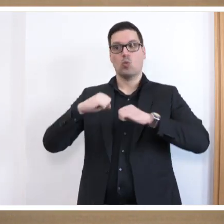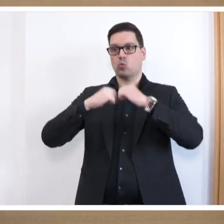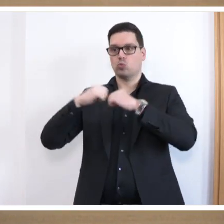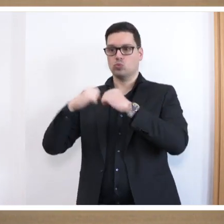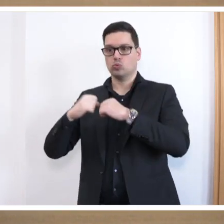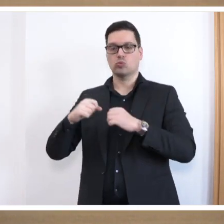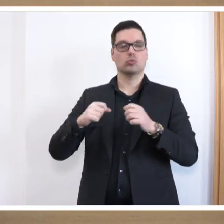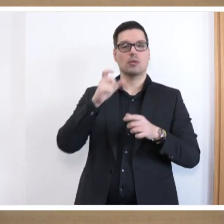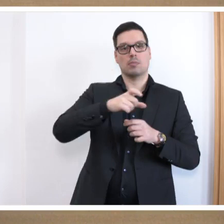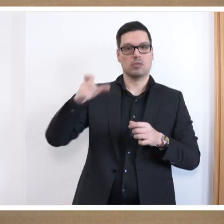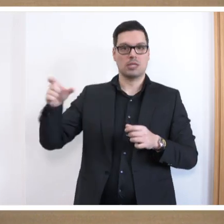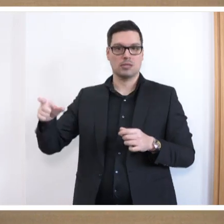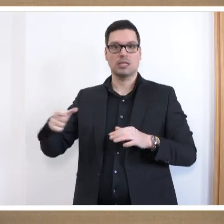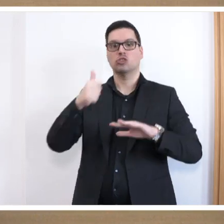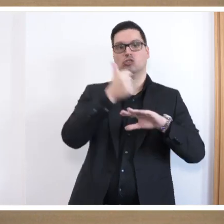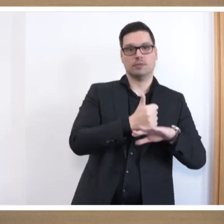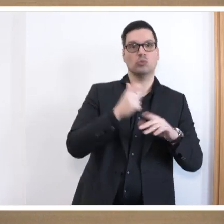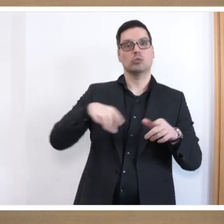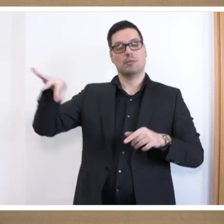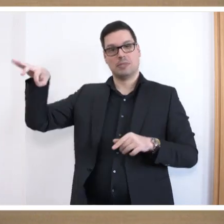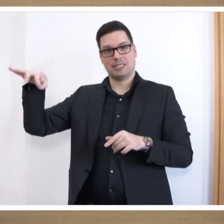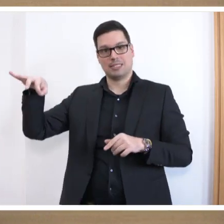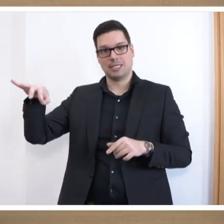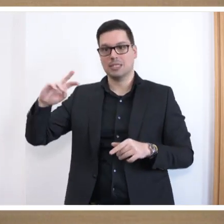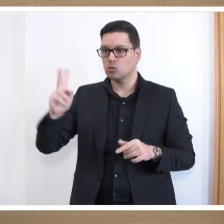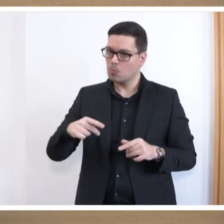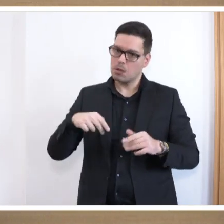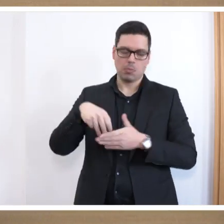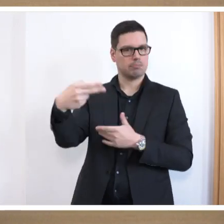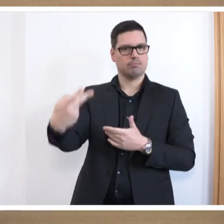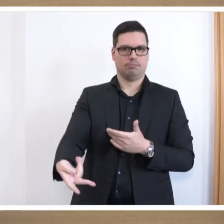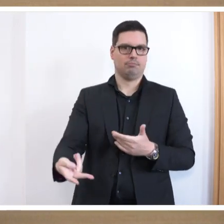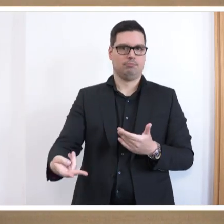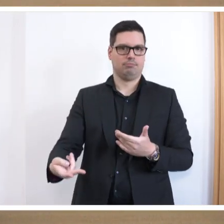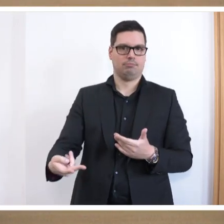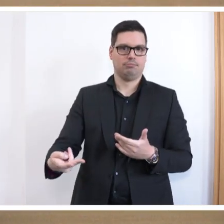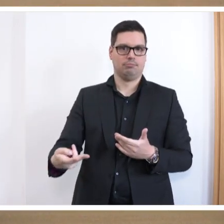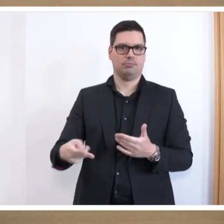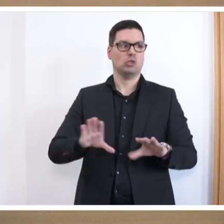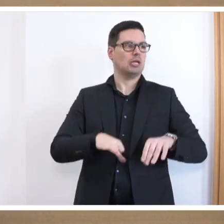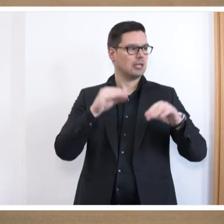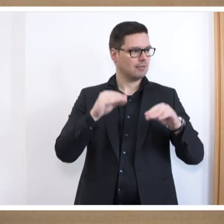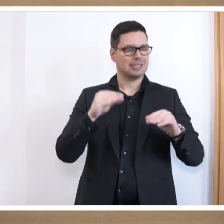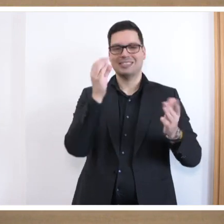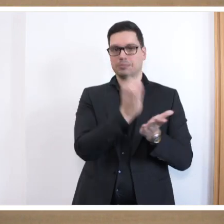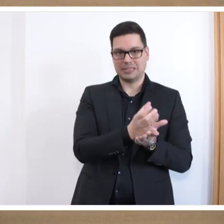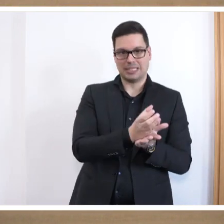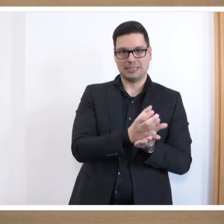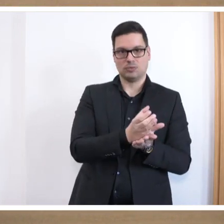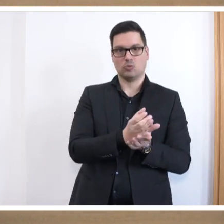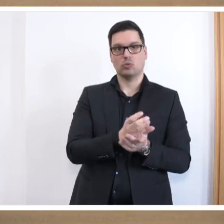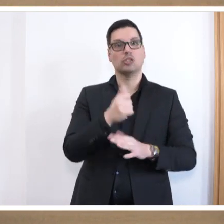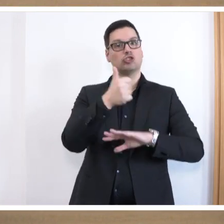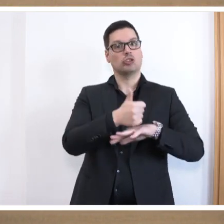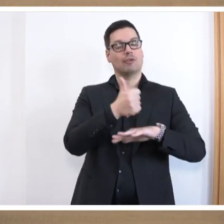Personalunion aus Kuratoriumsvorsitzende und Ministerin leider erneut zum Stolperstein. Schon beginnen mit der unglücklichen Besetzung der Vorständin, die